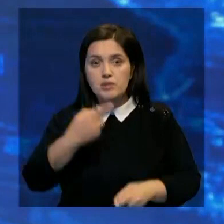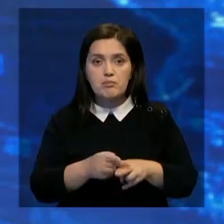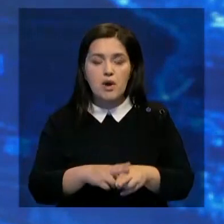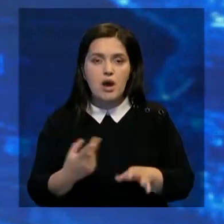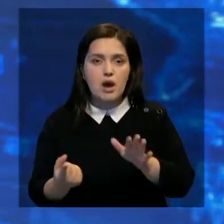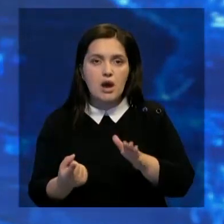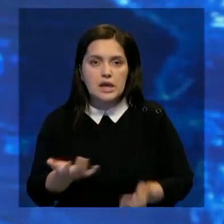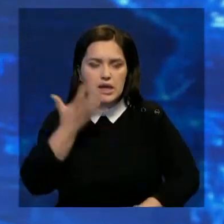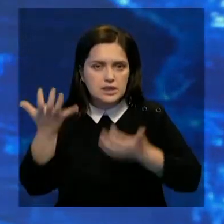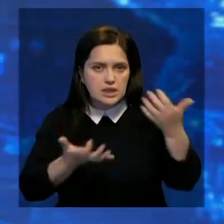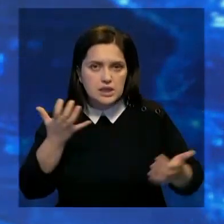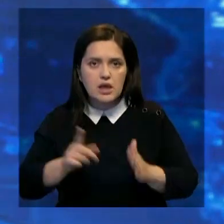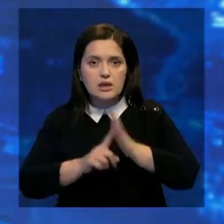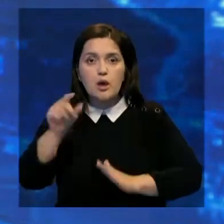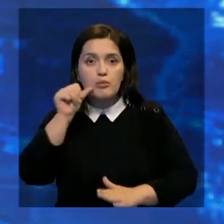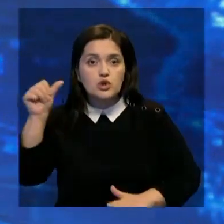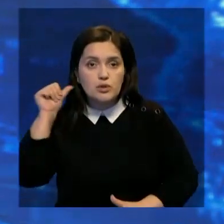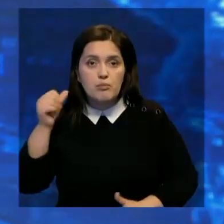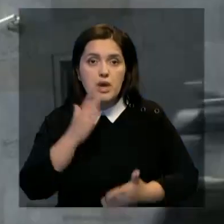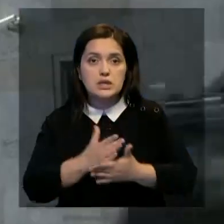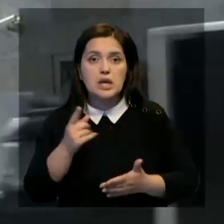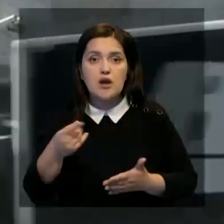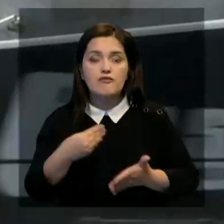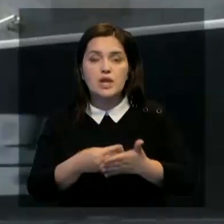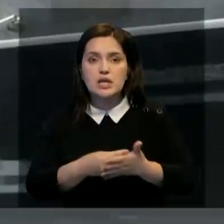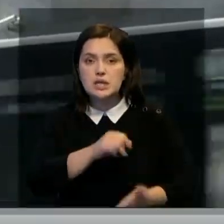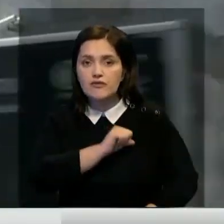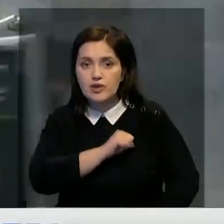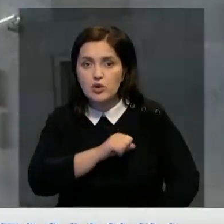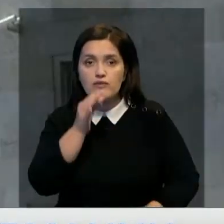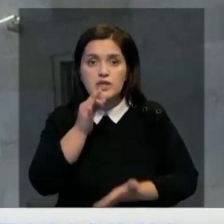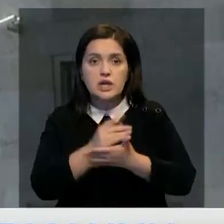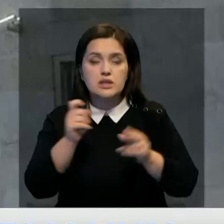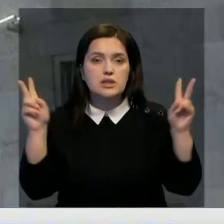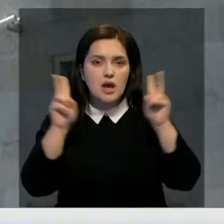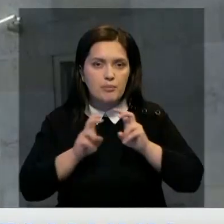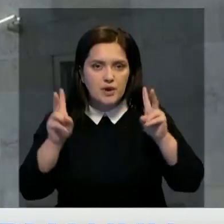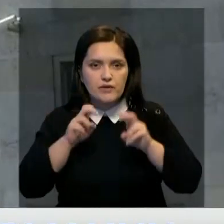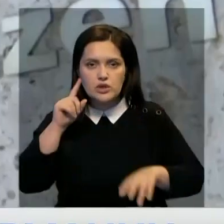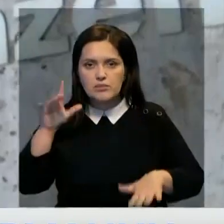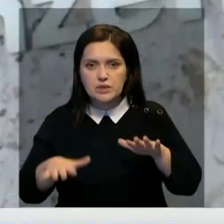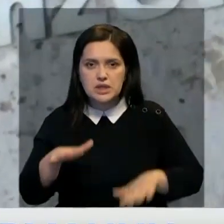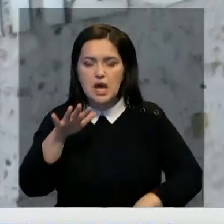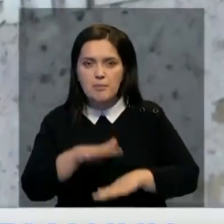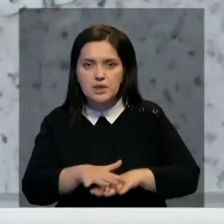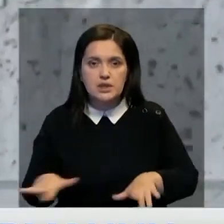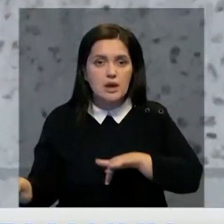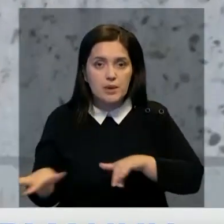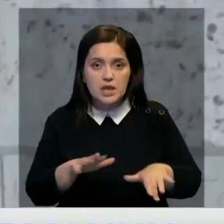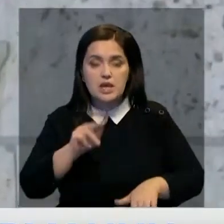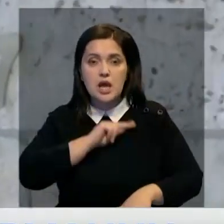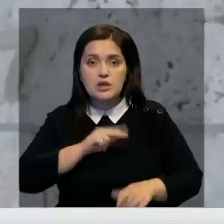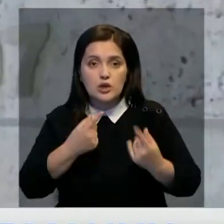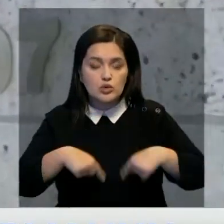центре расследования, которое началось в прошлом году, оказался департамент финансовой разведки. Он отвечает за проверку сомнительных банковских